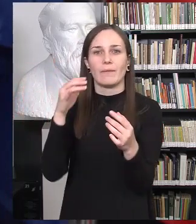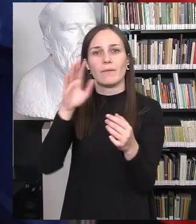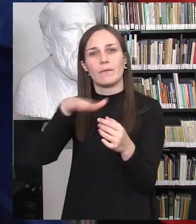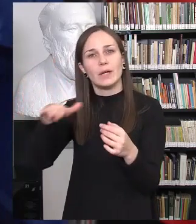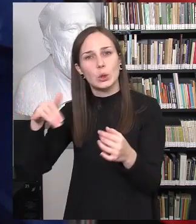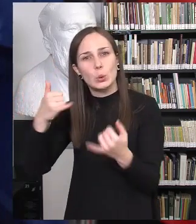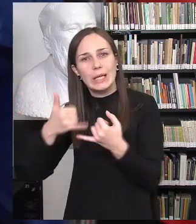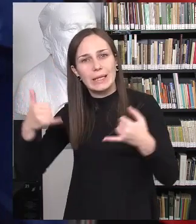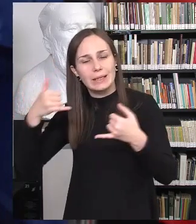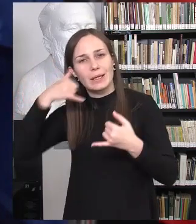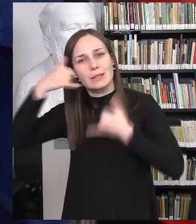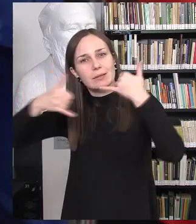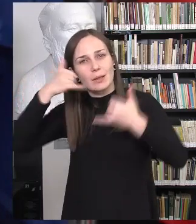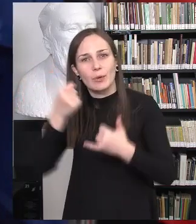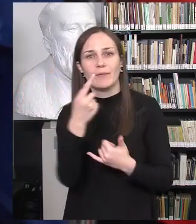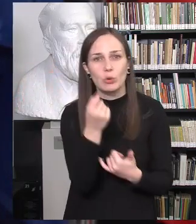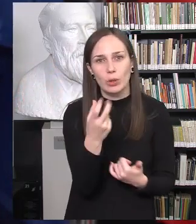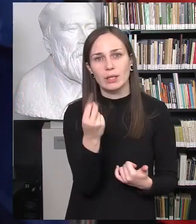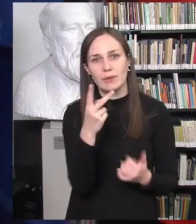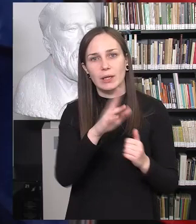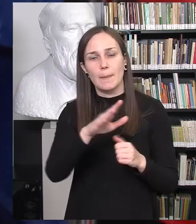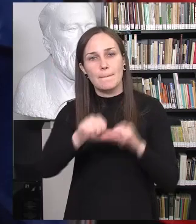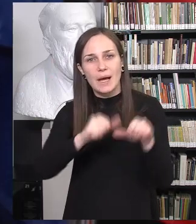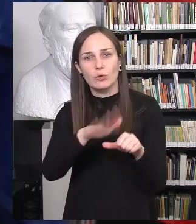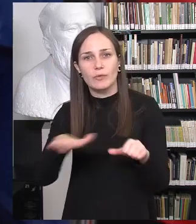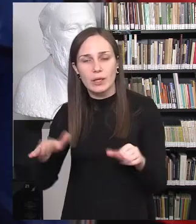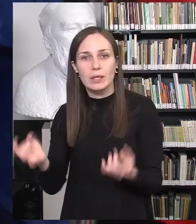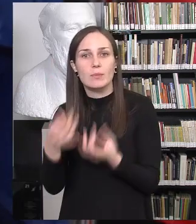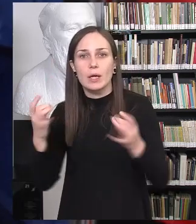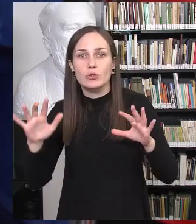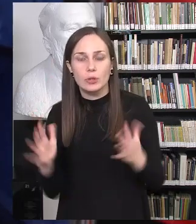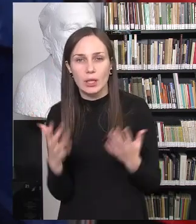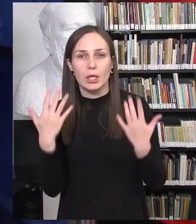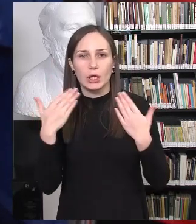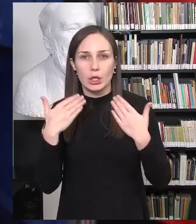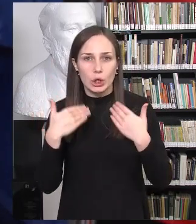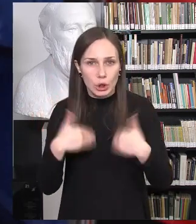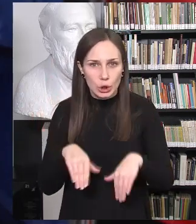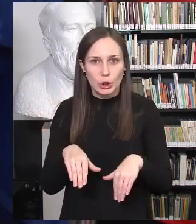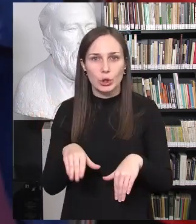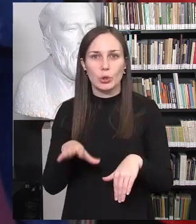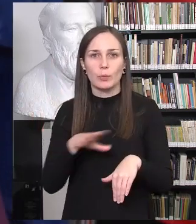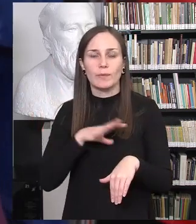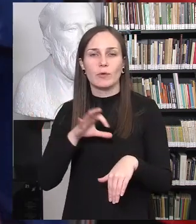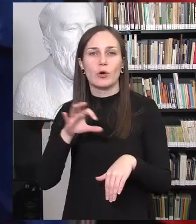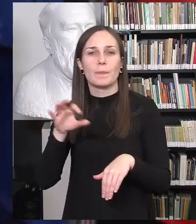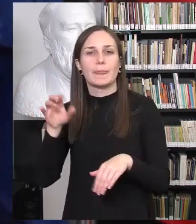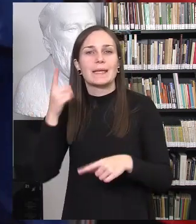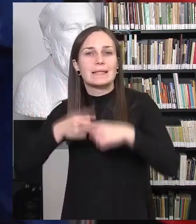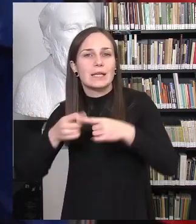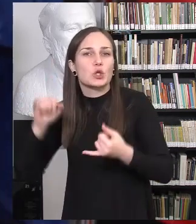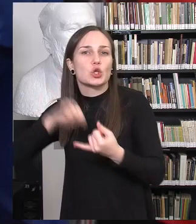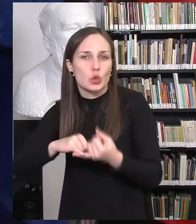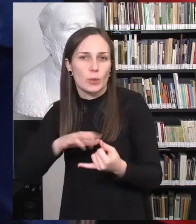skambina 11-12 metų vaikai ir pasakoja, kad jau yra atsidūrę, pavyzdžiui, sextortion situacijoje, kai